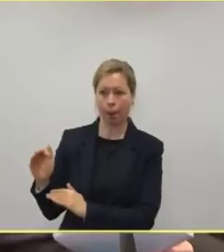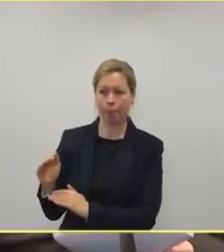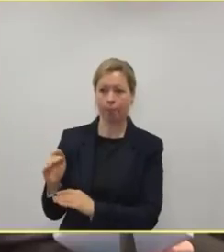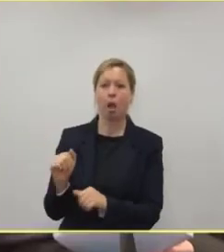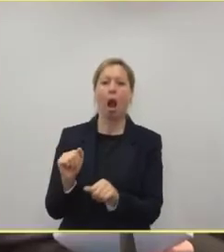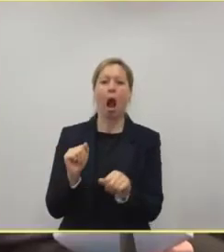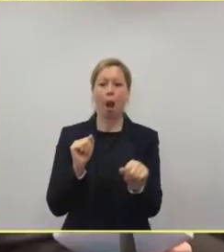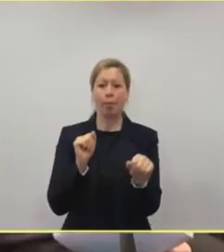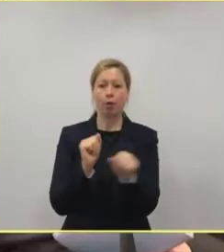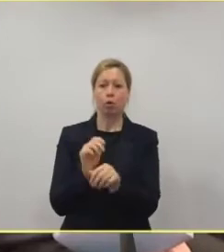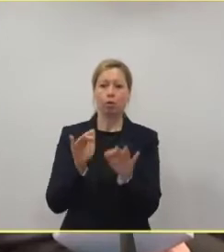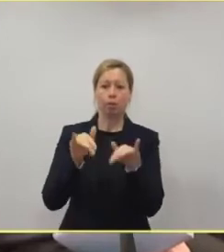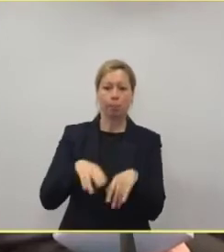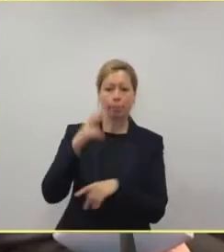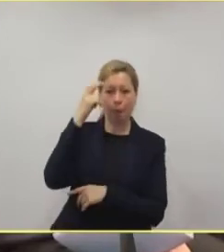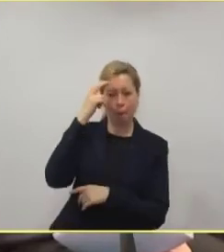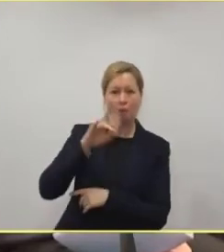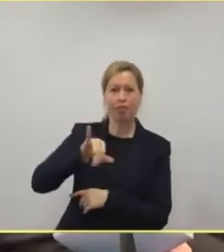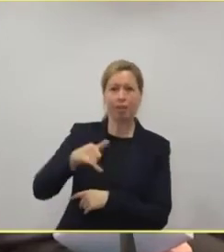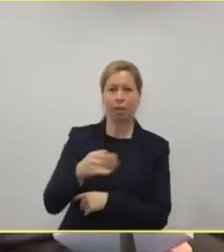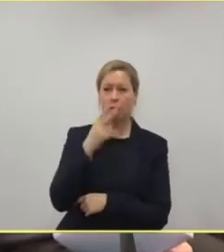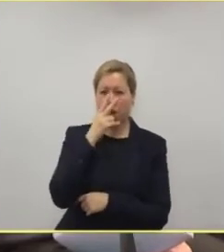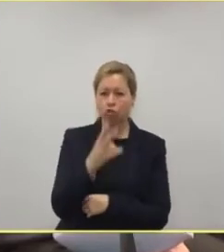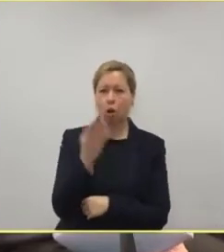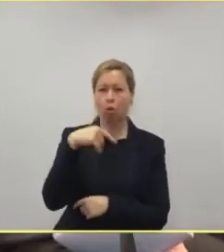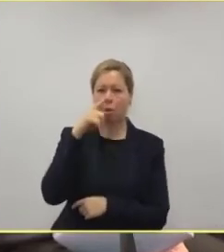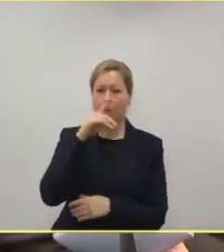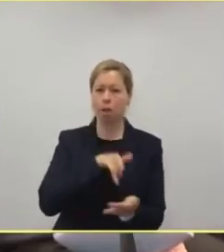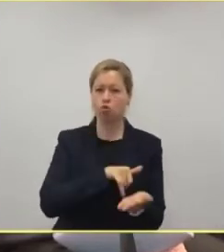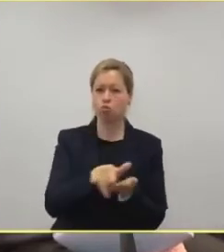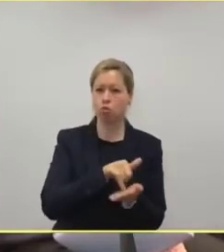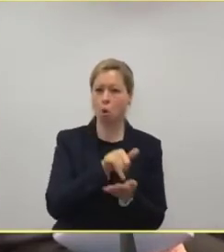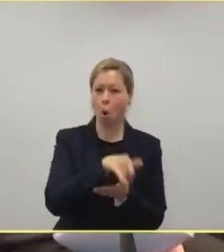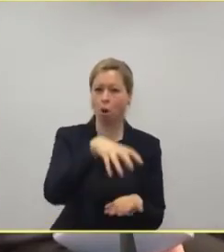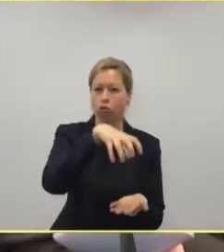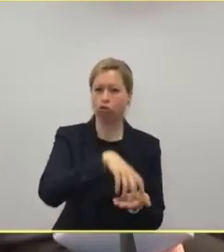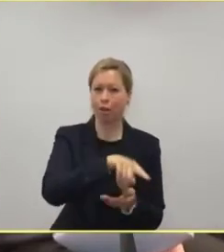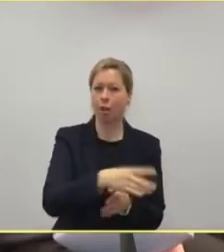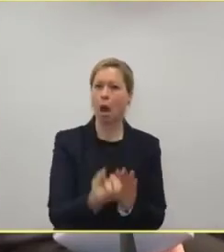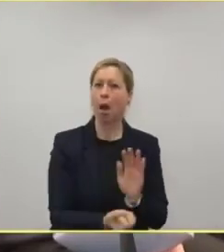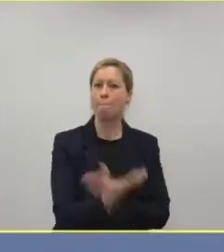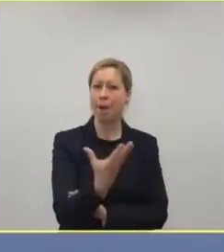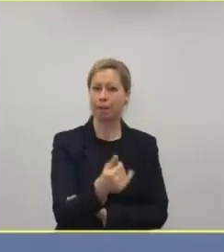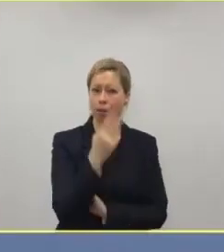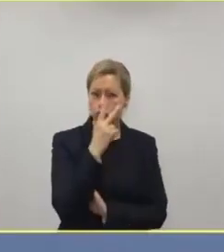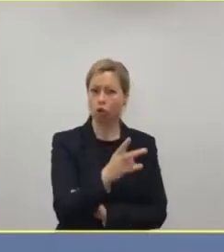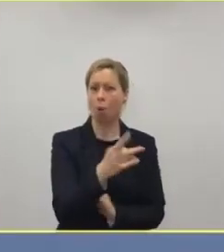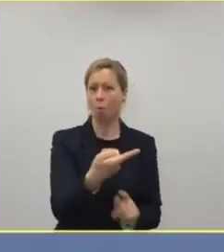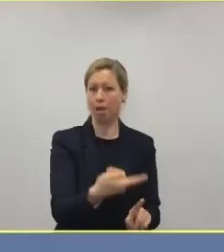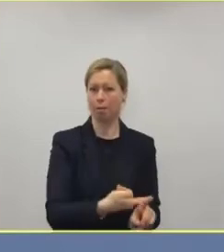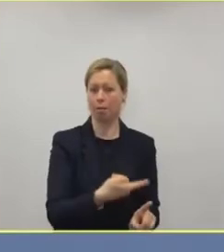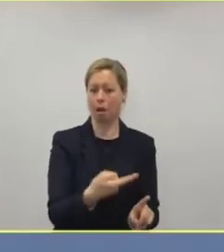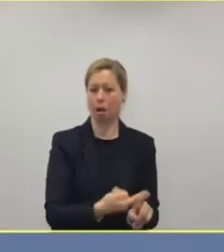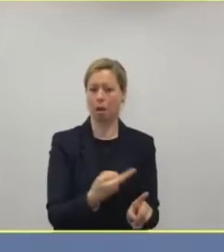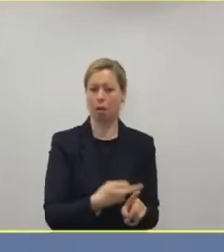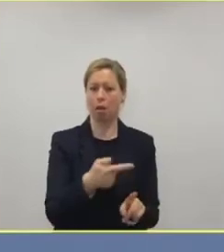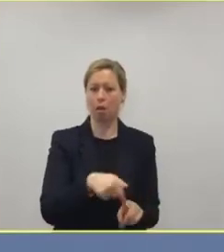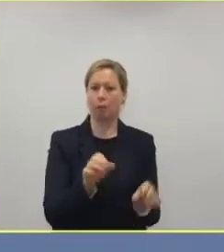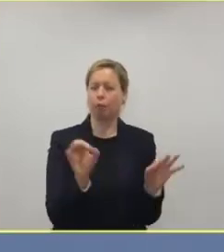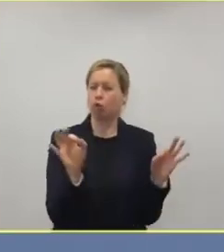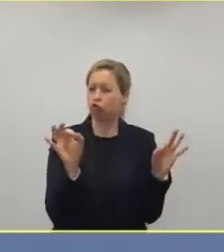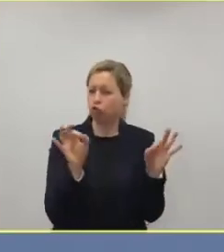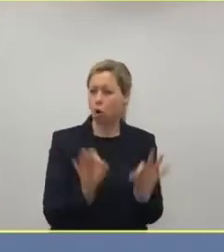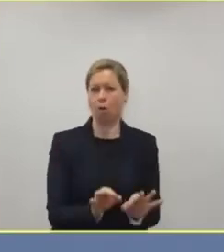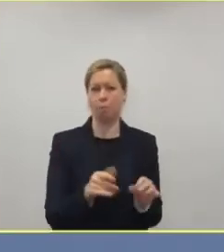nach New York zurückgehen. Schauen Sie sich da an, was in New York passiert ist. Schauen Sie sich da mal die Zahlen von New York an. Da haben wir eigentlich so ein furchtbares Großexperiment gehabt,